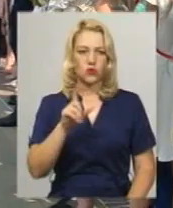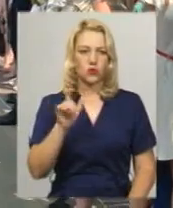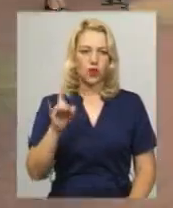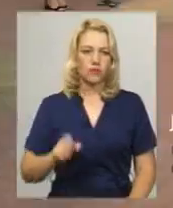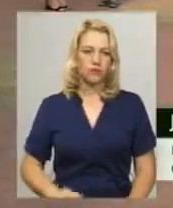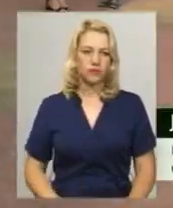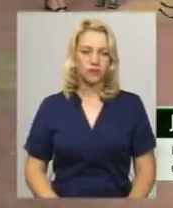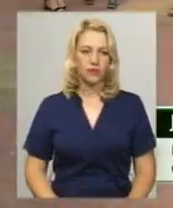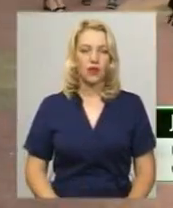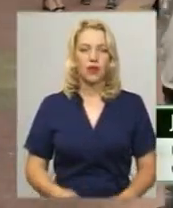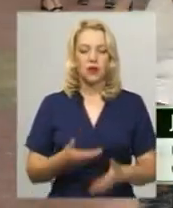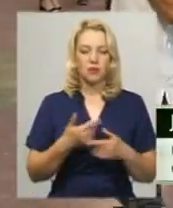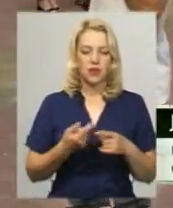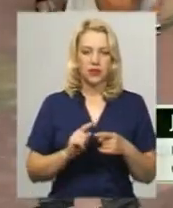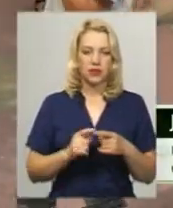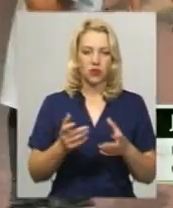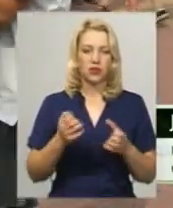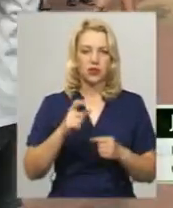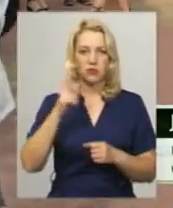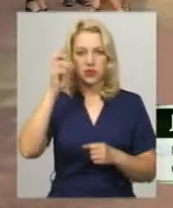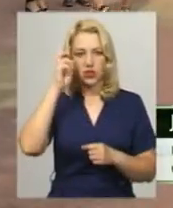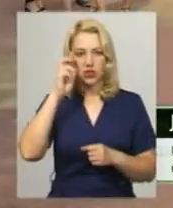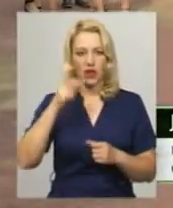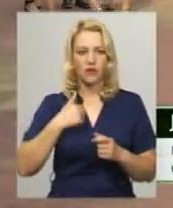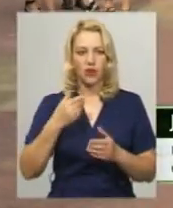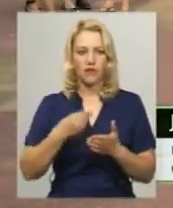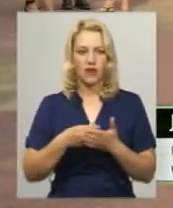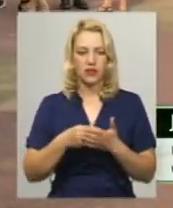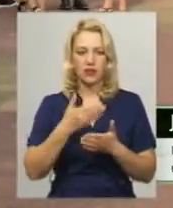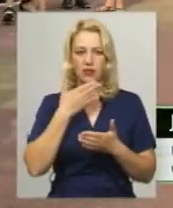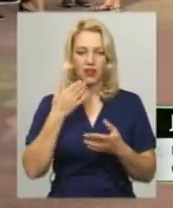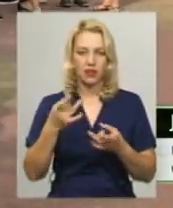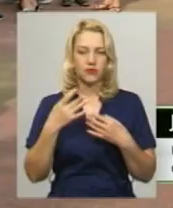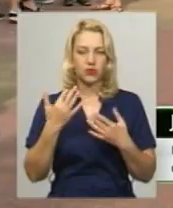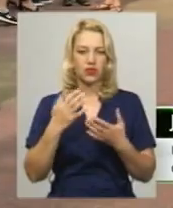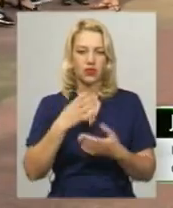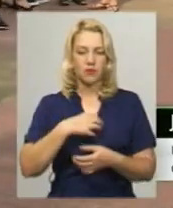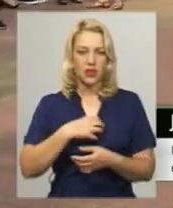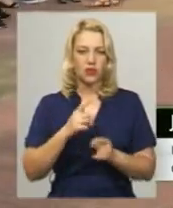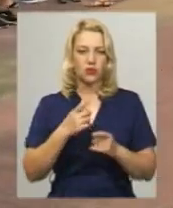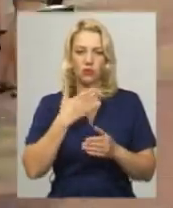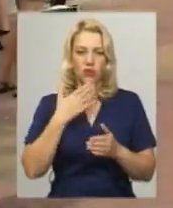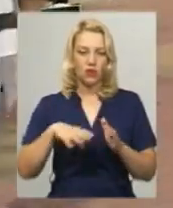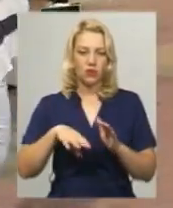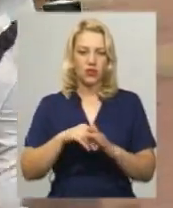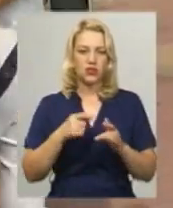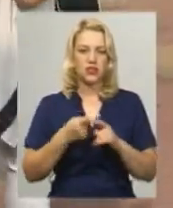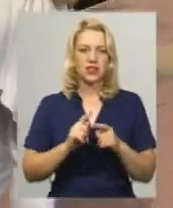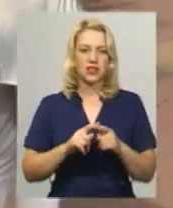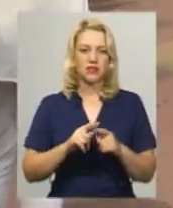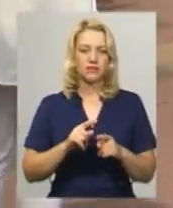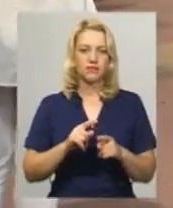Корнієцька. Ми їх отримуємо з держави і вартість нам не озвучують, ми їх не оплачуємо. По суті,